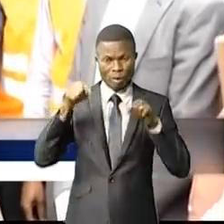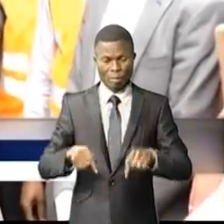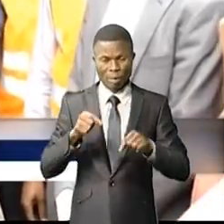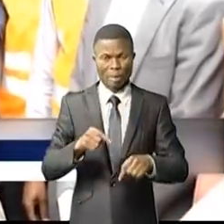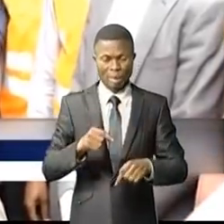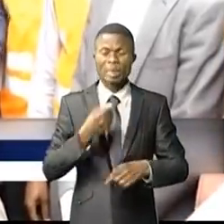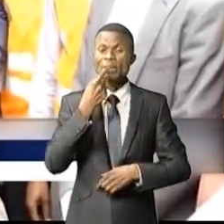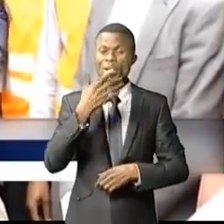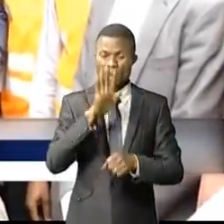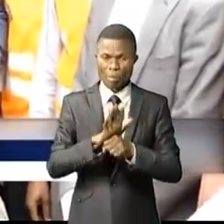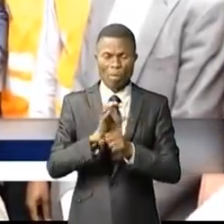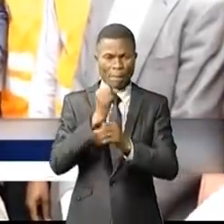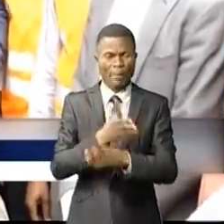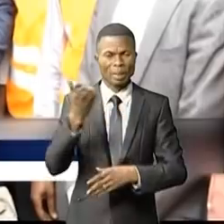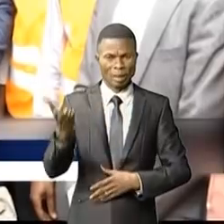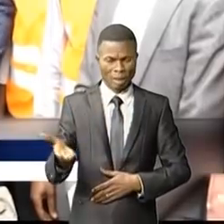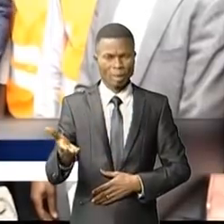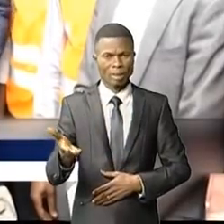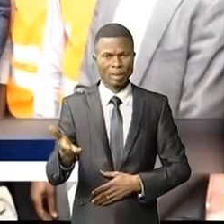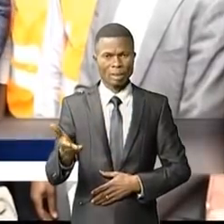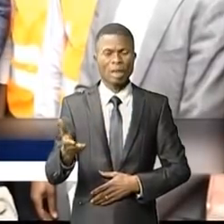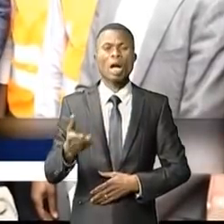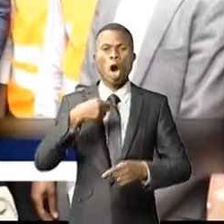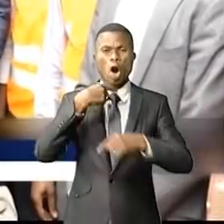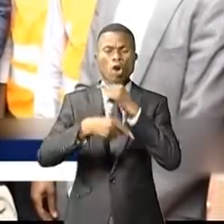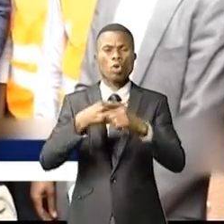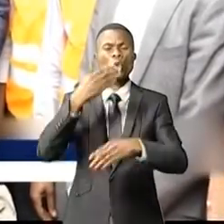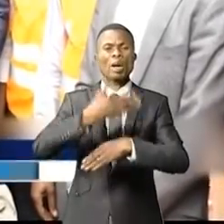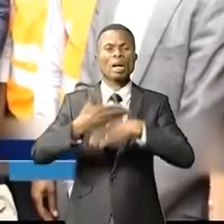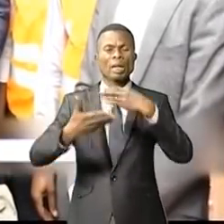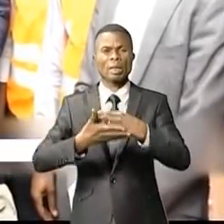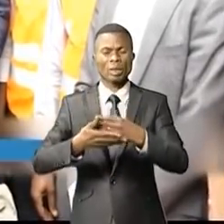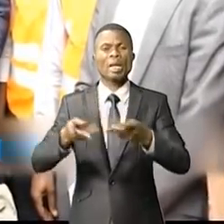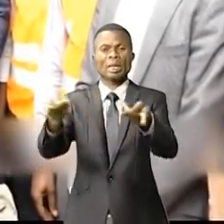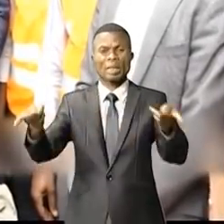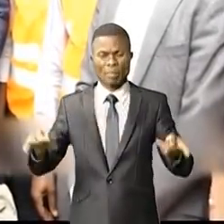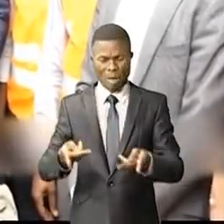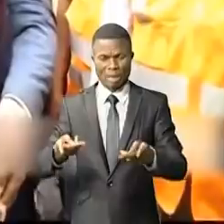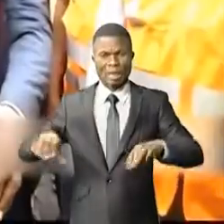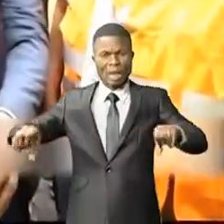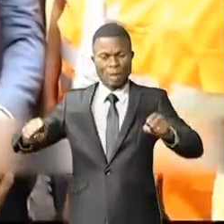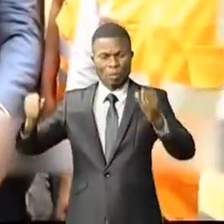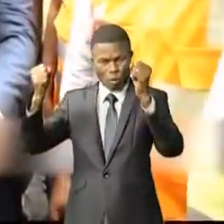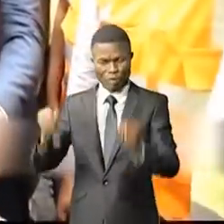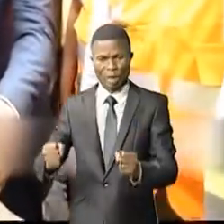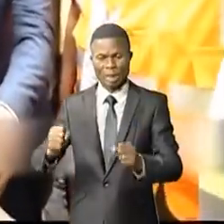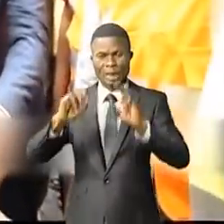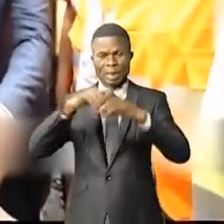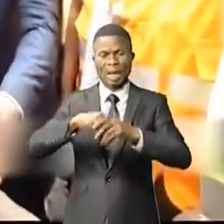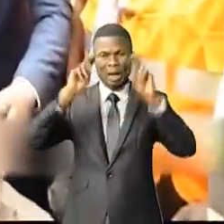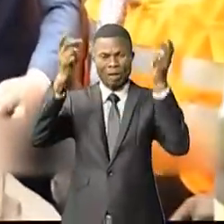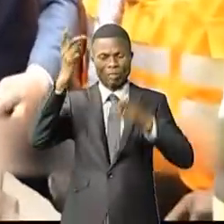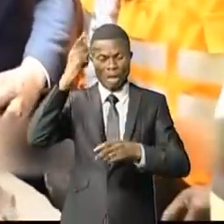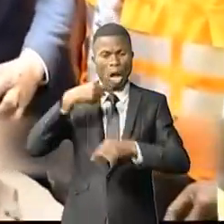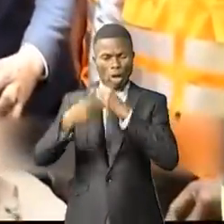nous avons dit devient une concrétisation. On lance la construction de parking dans la ville de Kinshasa. Je vais commencer avec